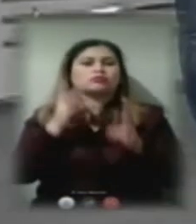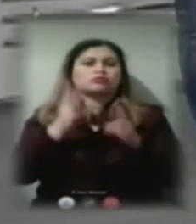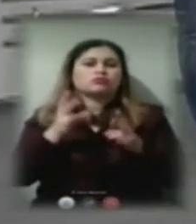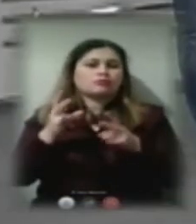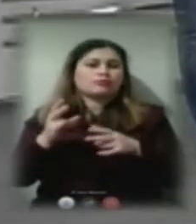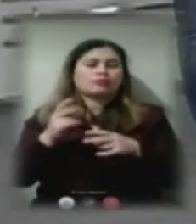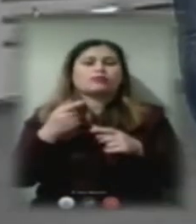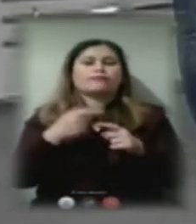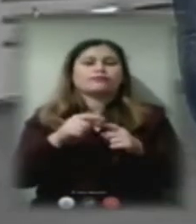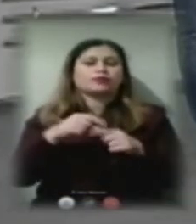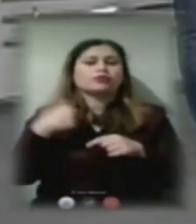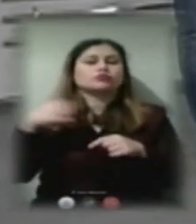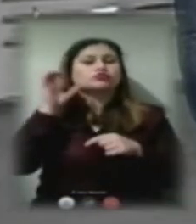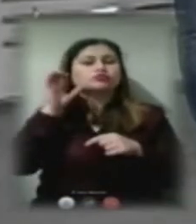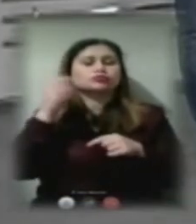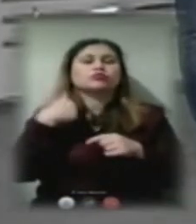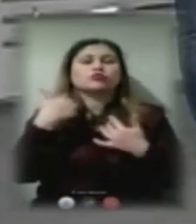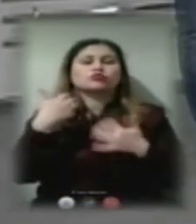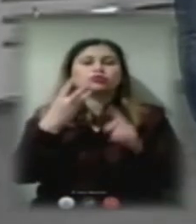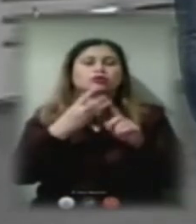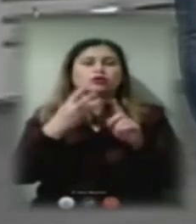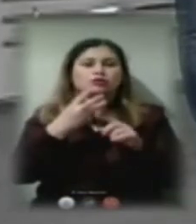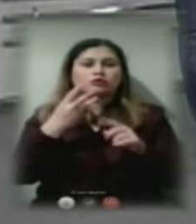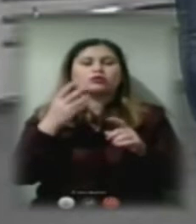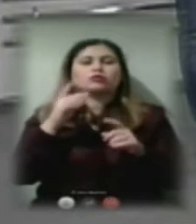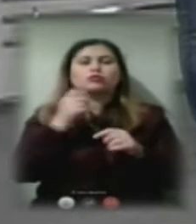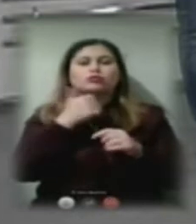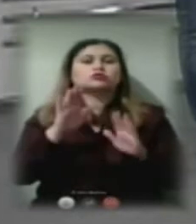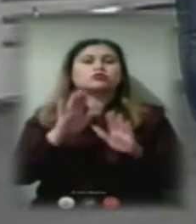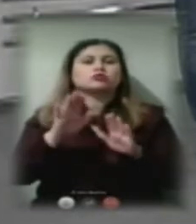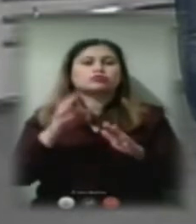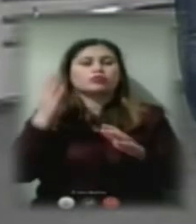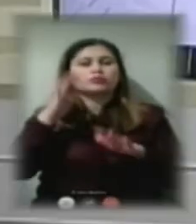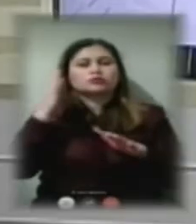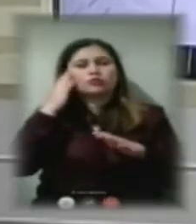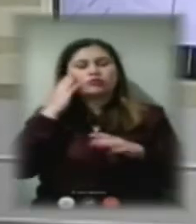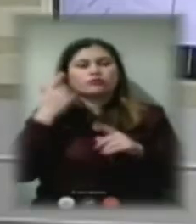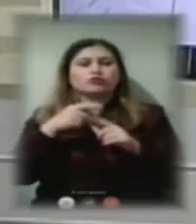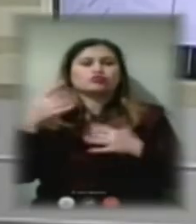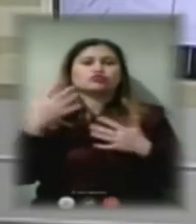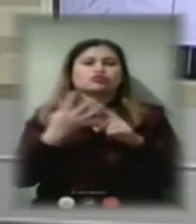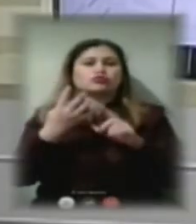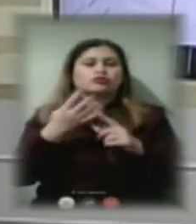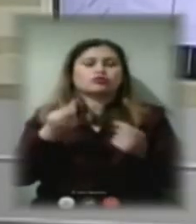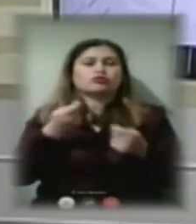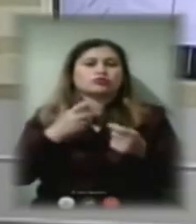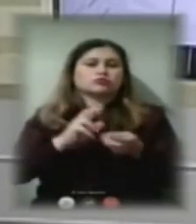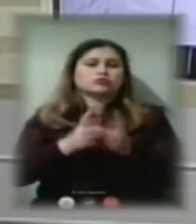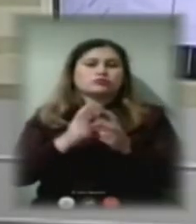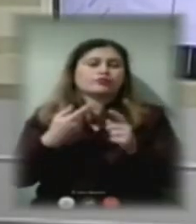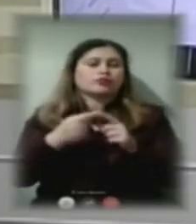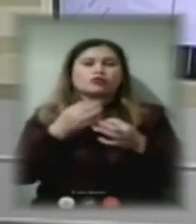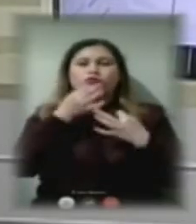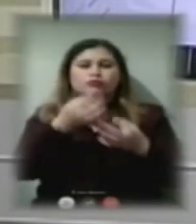третій рік першим заступником міського голови працюю, і там вже четвертий керівник змінився. Це відповідь на питання